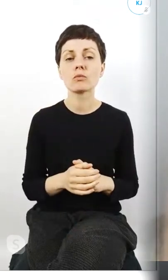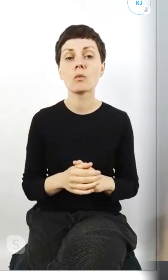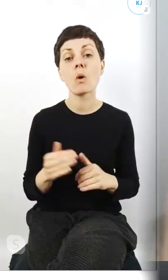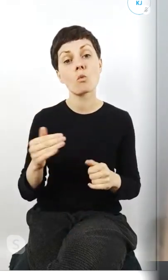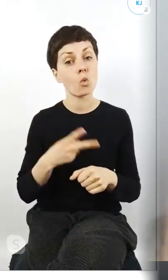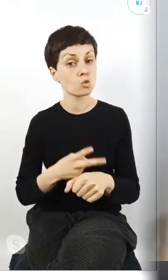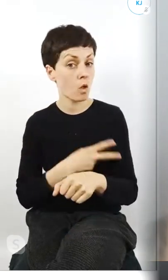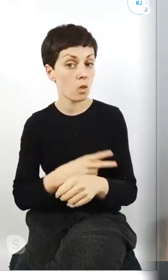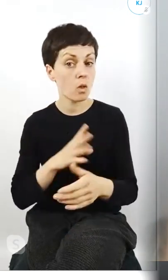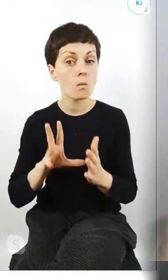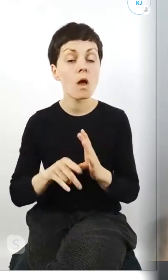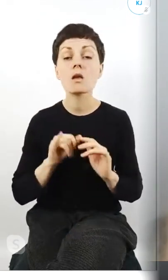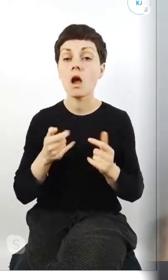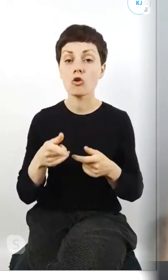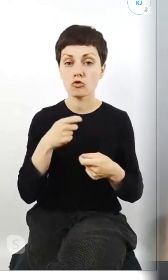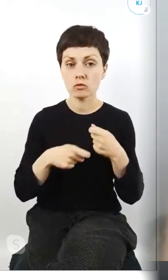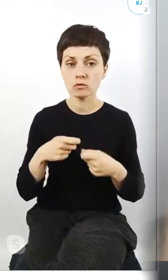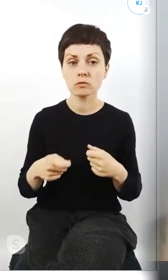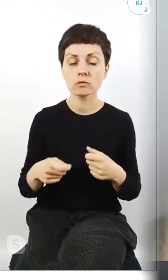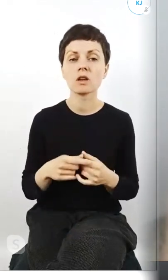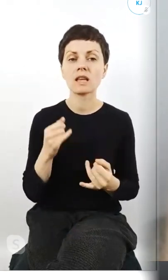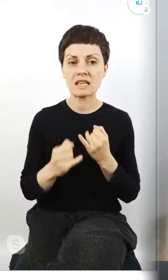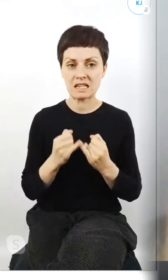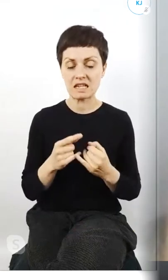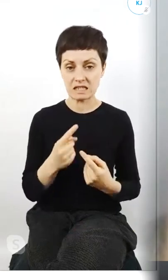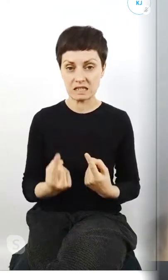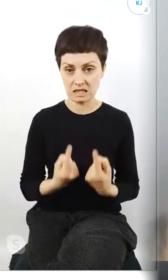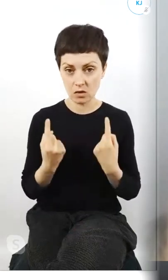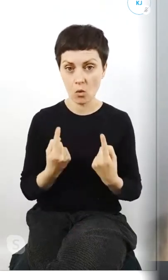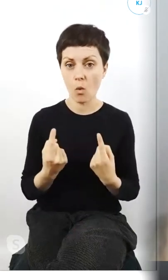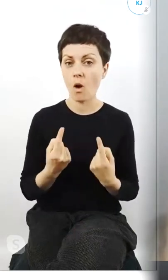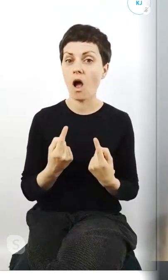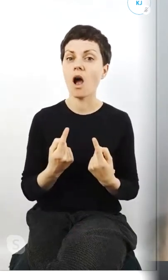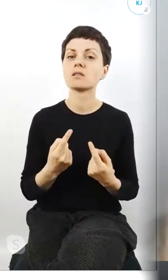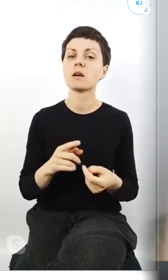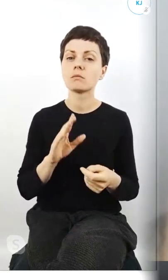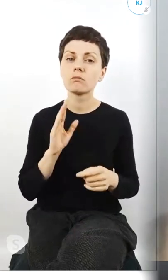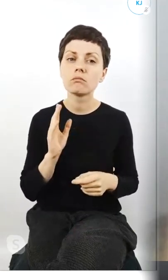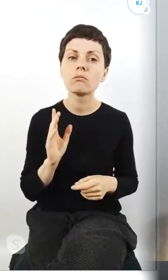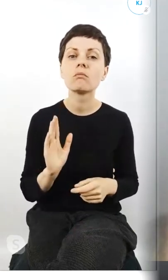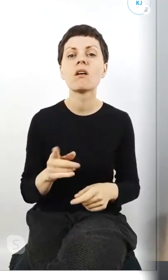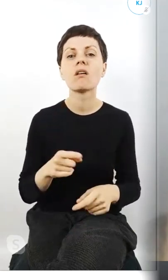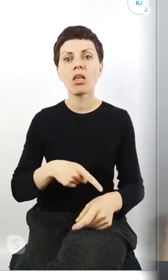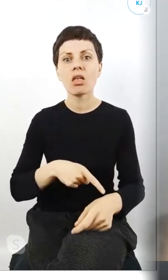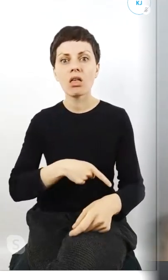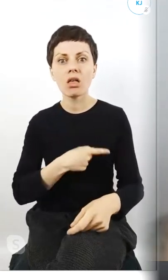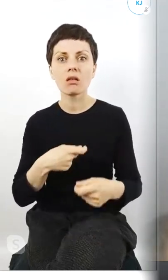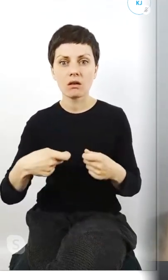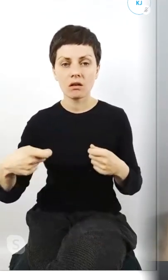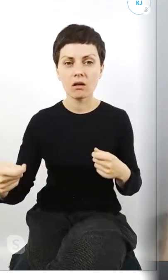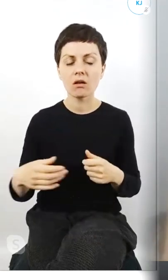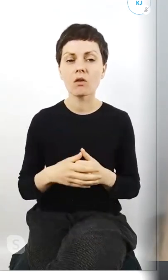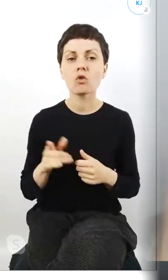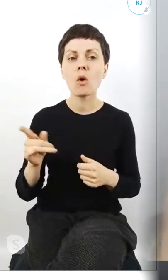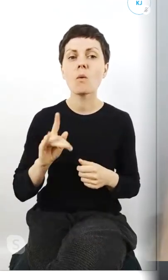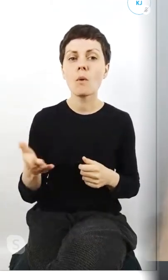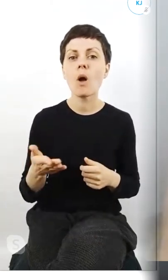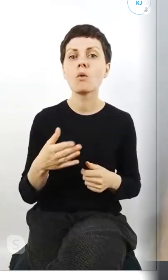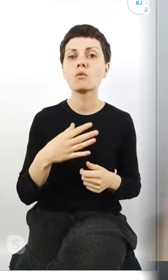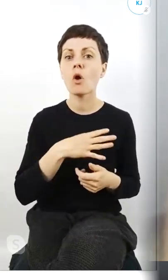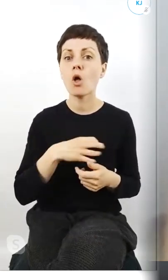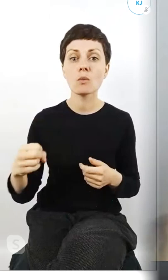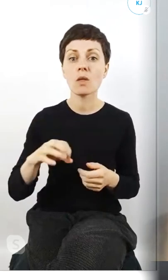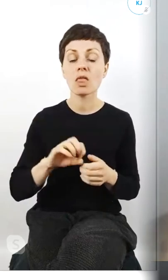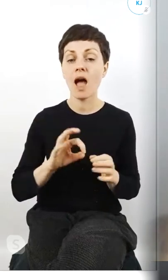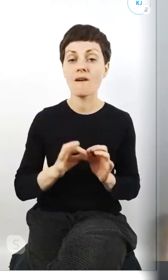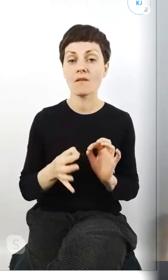rozwiążą tę kwestię, bo jeżeli sytuacja się szybko nie polepszy, to zostanie nam odebrane nawet do pół roku nauki